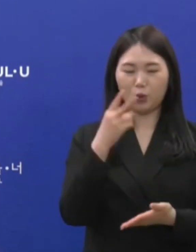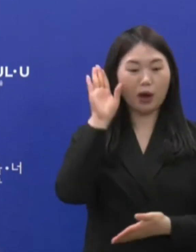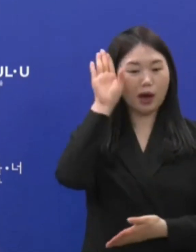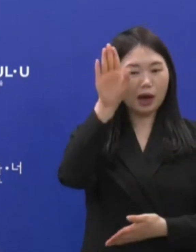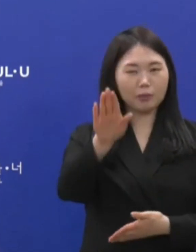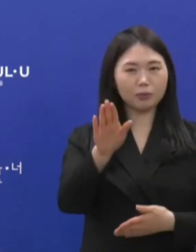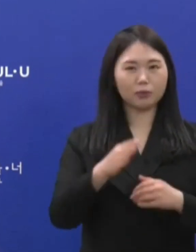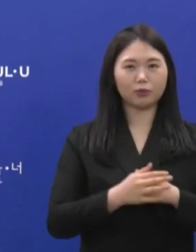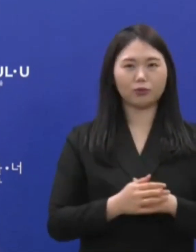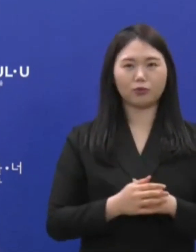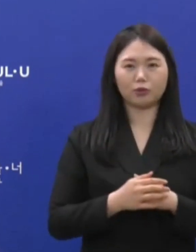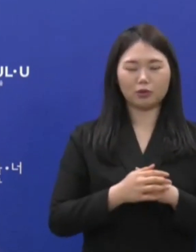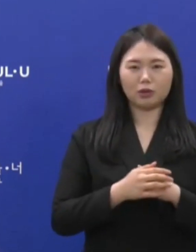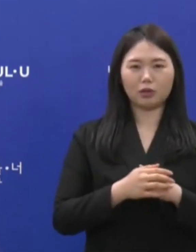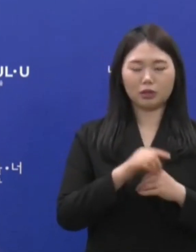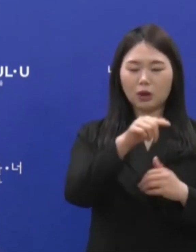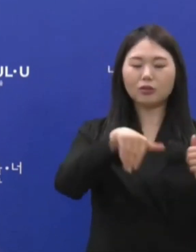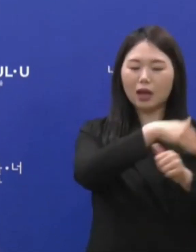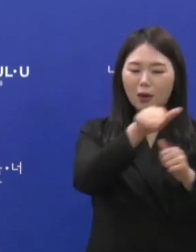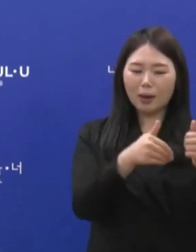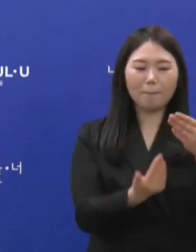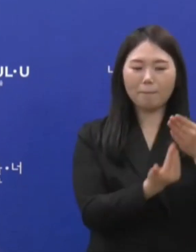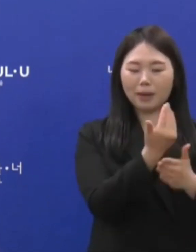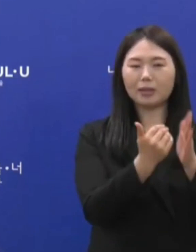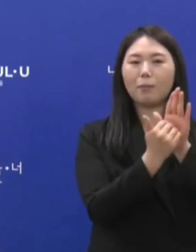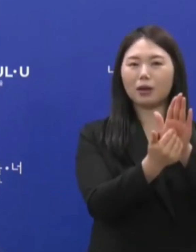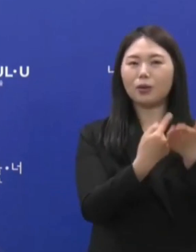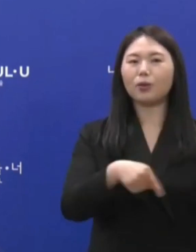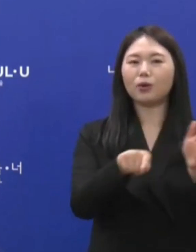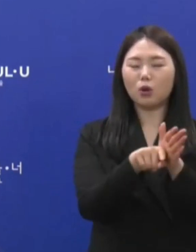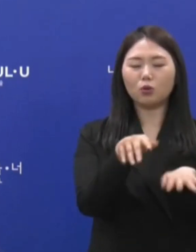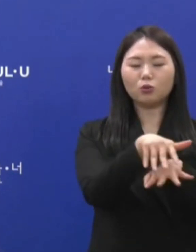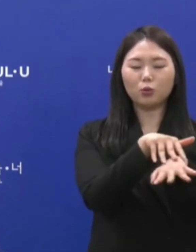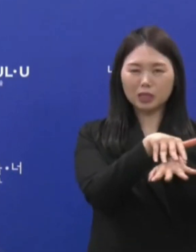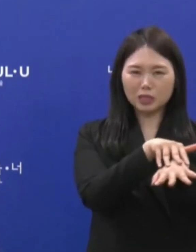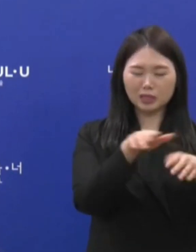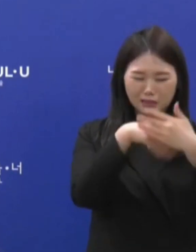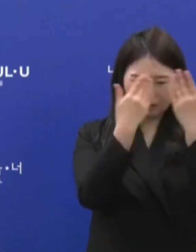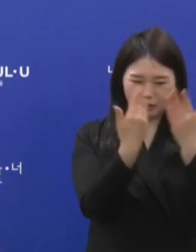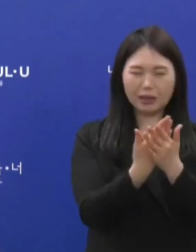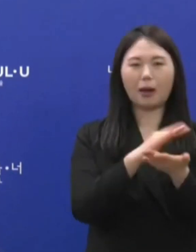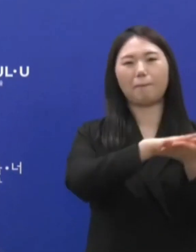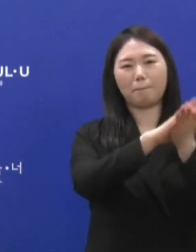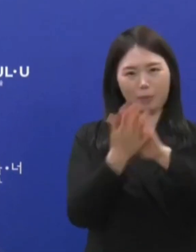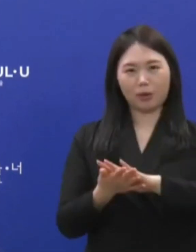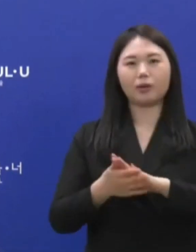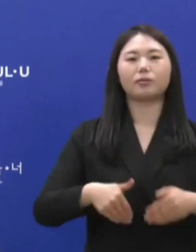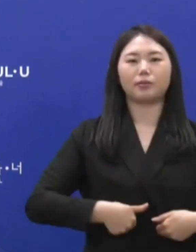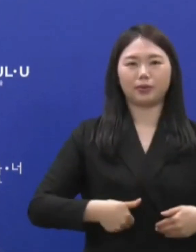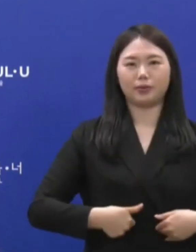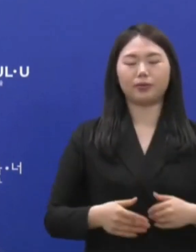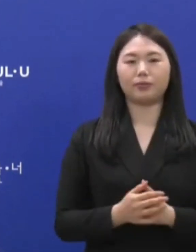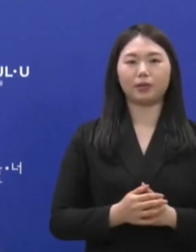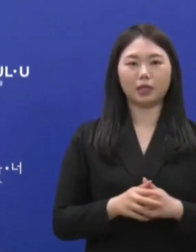이러한 일이 재발되지 않도록 하기 위해서는 조직 구성원 모두가 달라져야 합니다. 아직도 우리